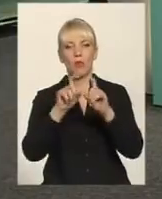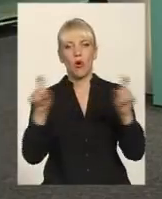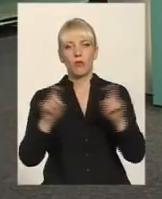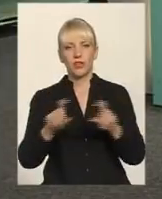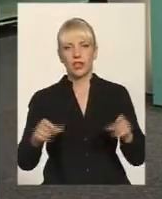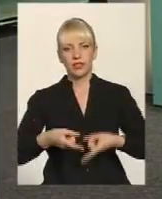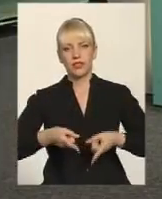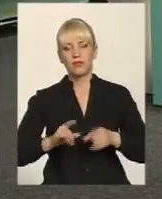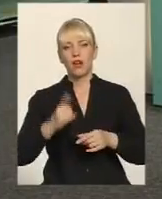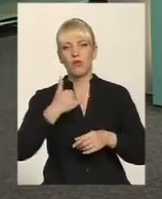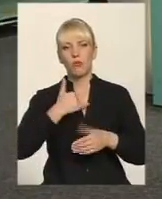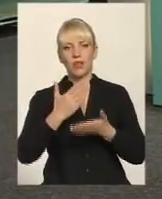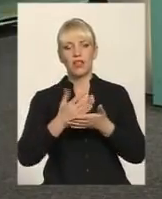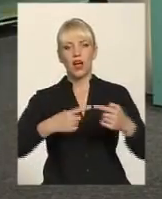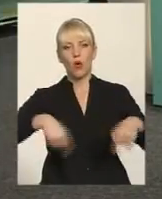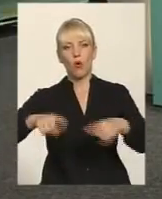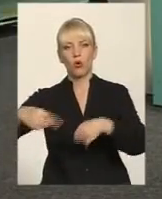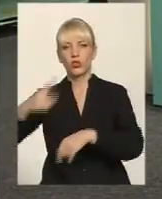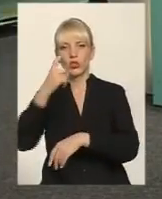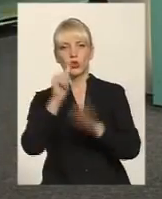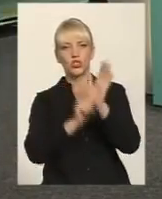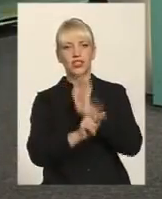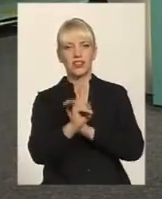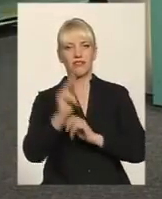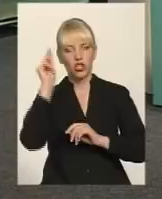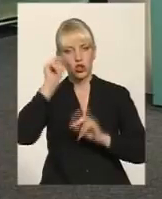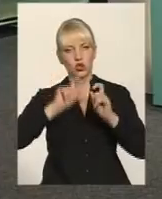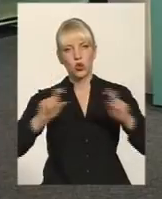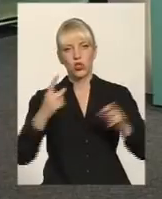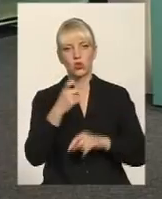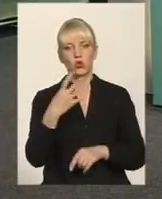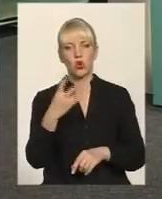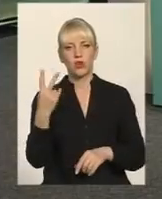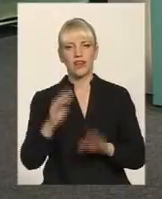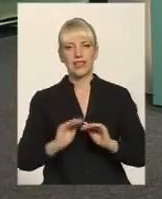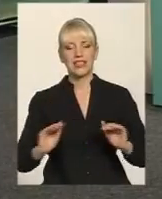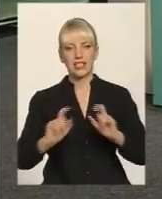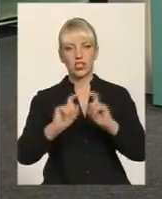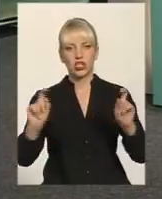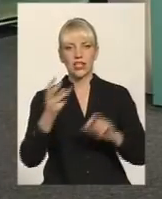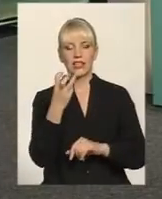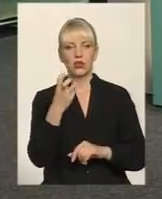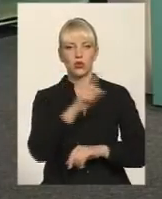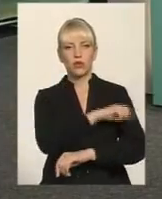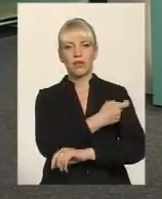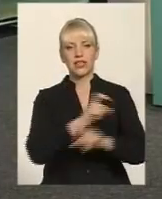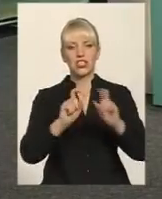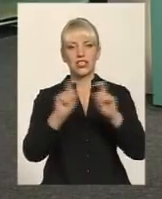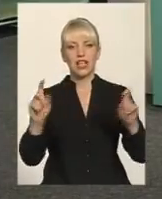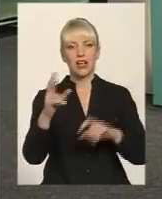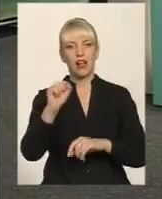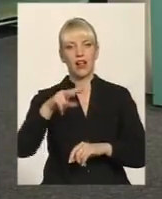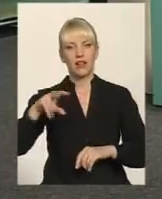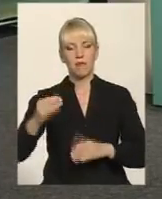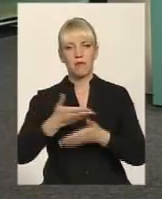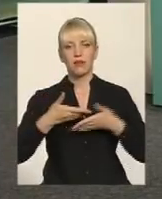мене на окрузі 162 школи і 142 дитячих садочка, більше 300 медичних закладів. Але ми,